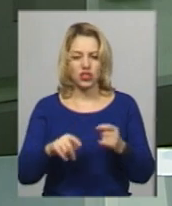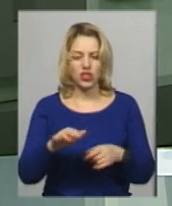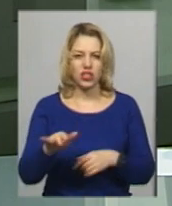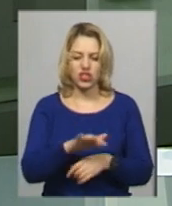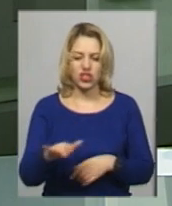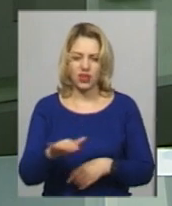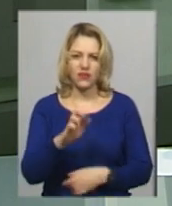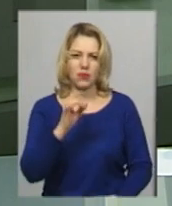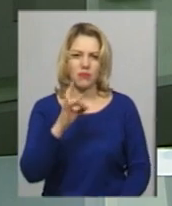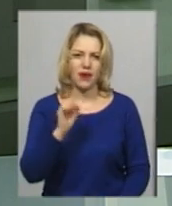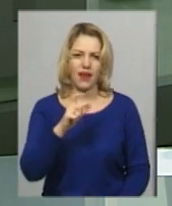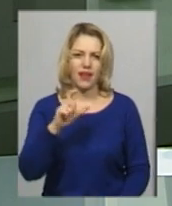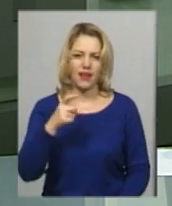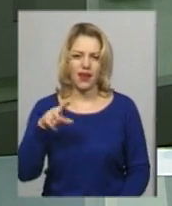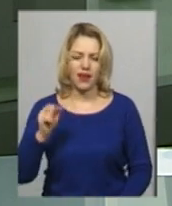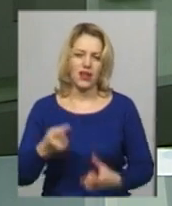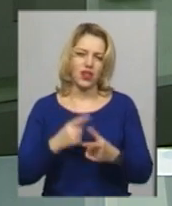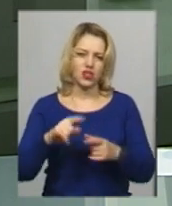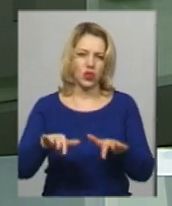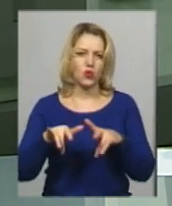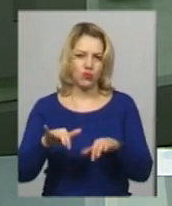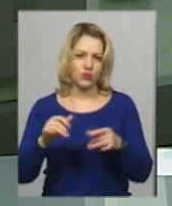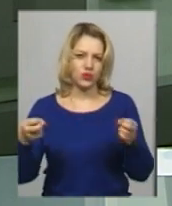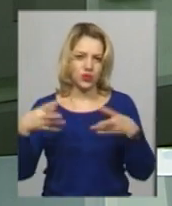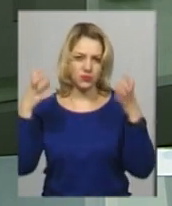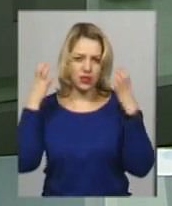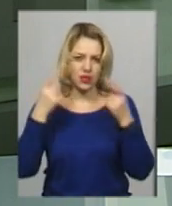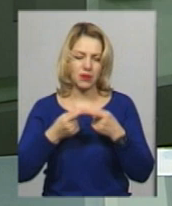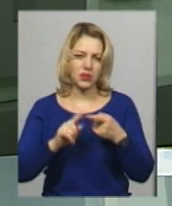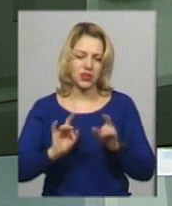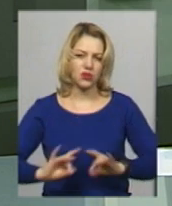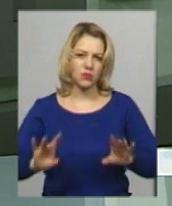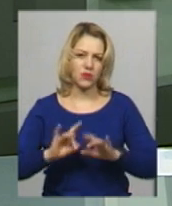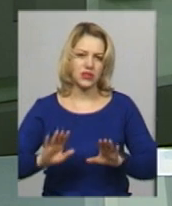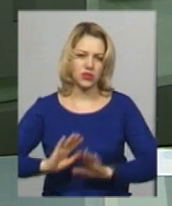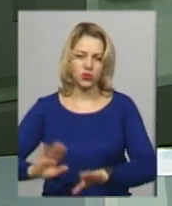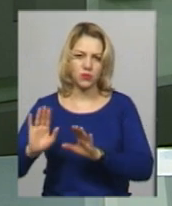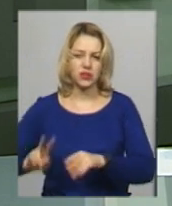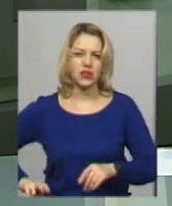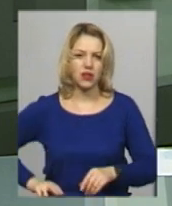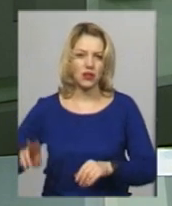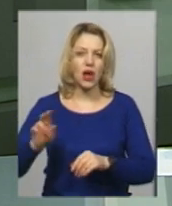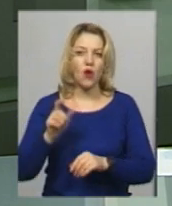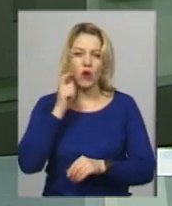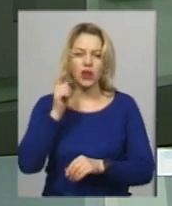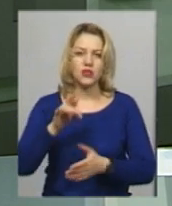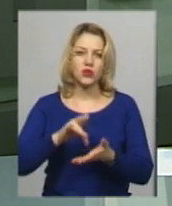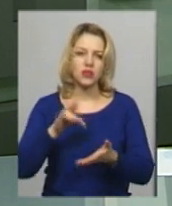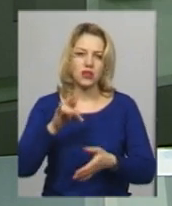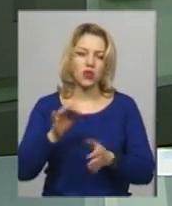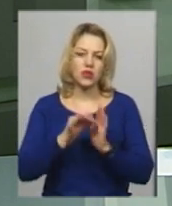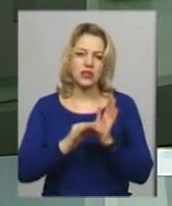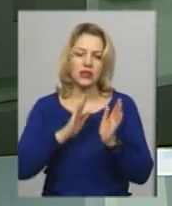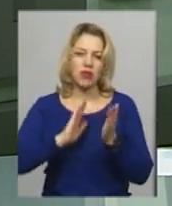на комп'ютерах, оснащених засобами відтворення тексту. Про це повідомив заступник директора Українського центру оцінювання якості